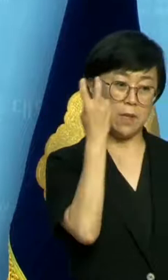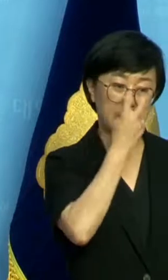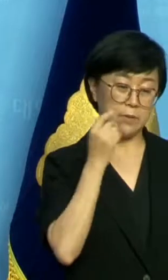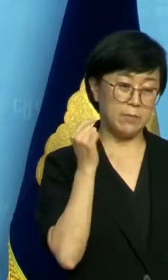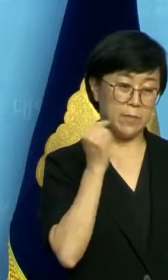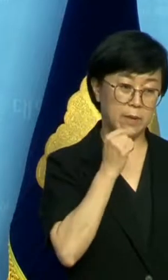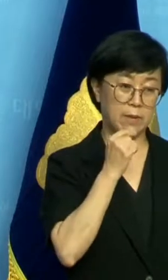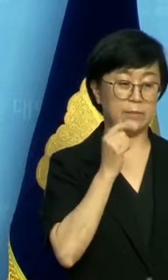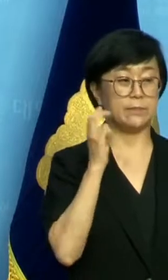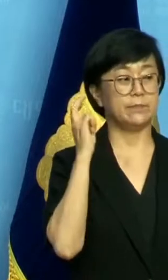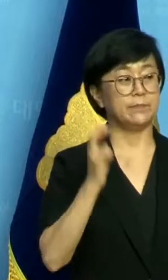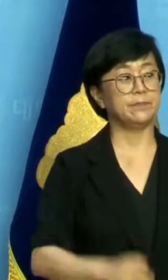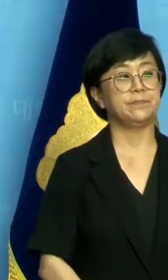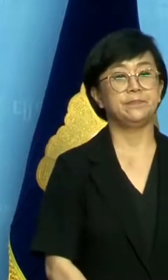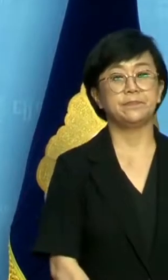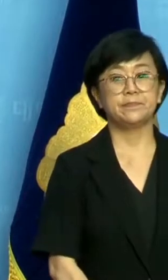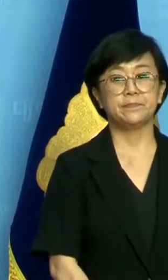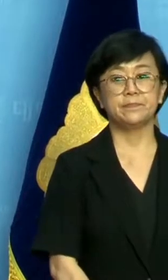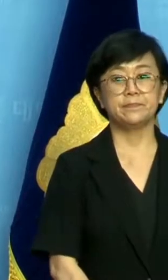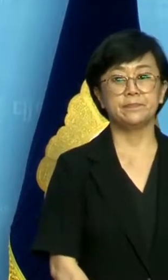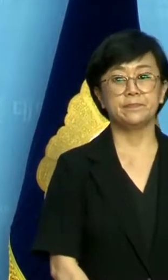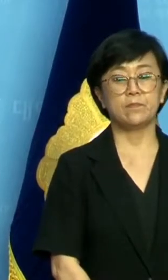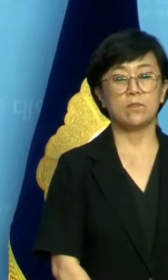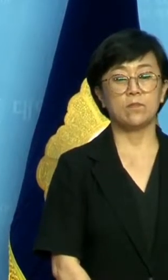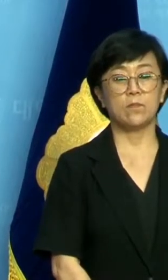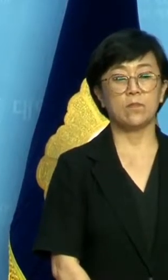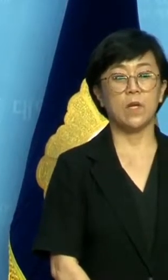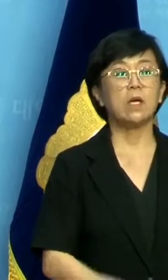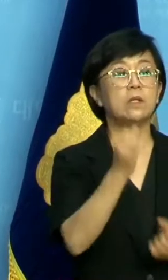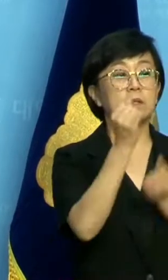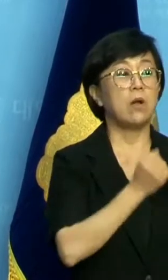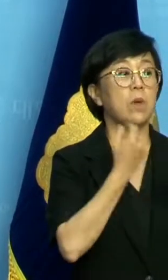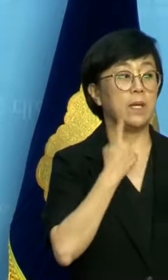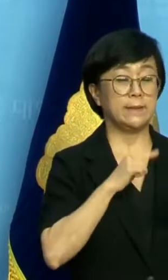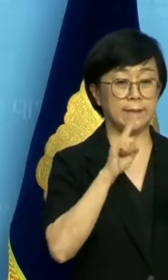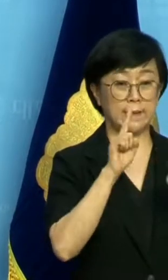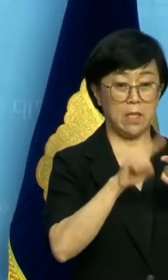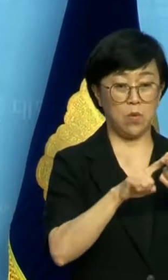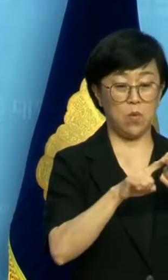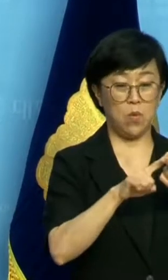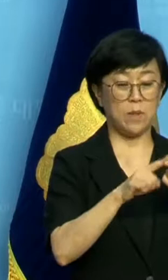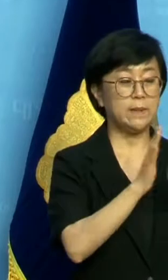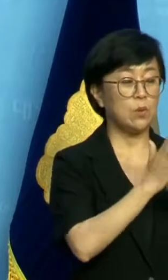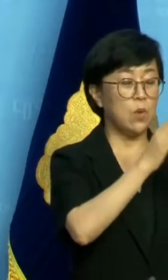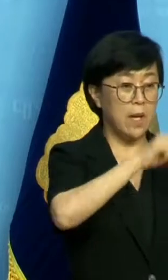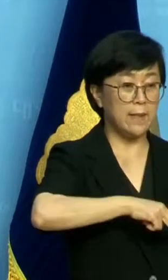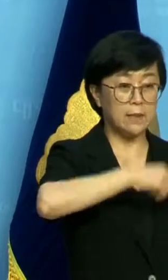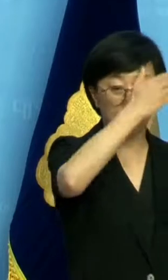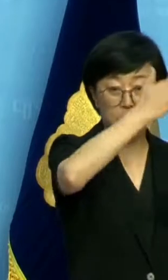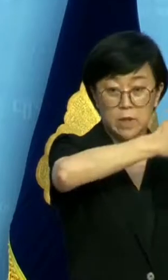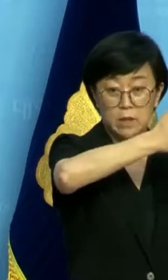활용할 계획입니다 조금 전에 말씀드린 대로 도서관 휴가는